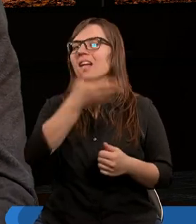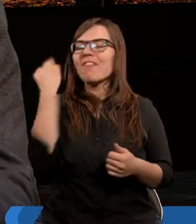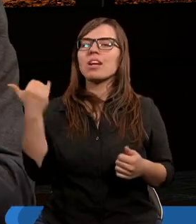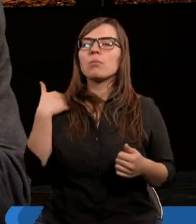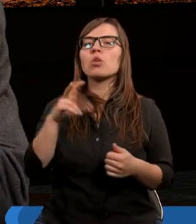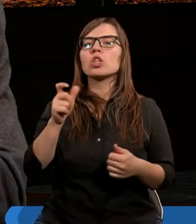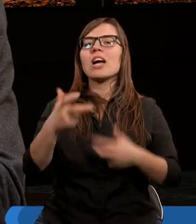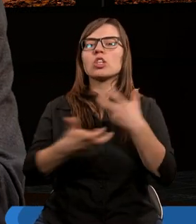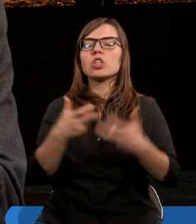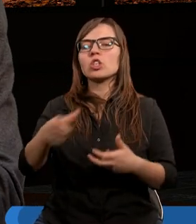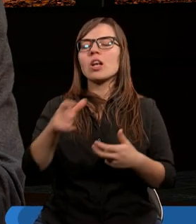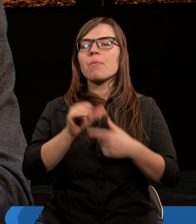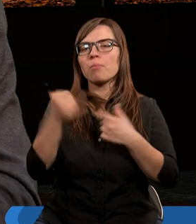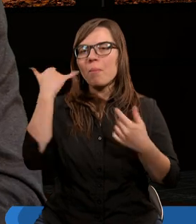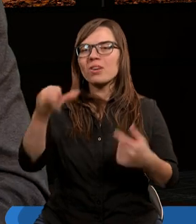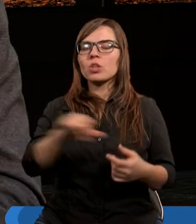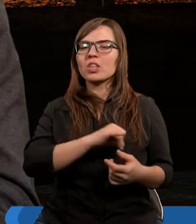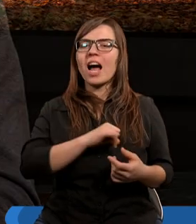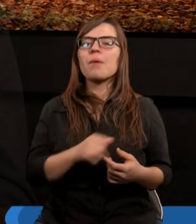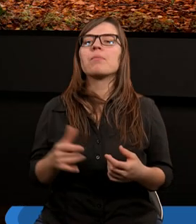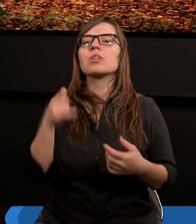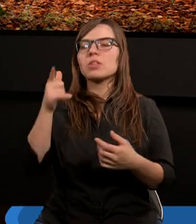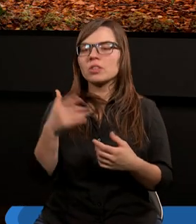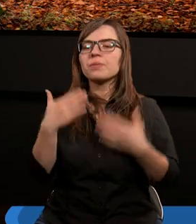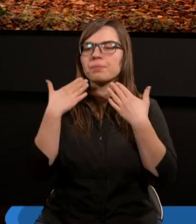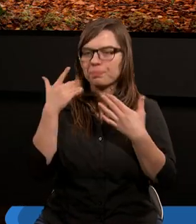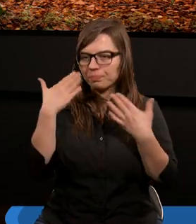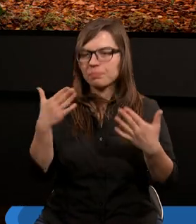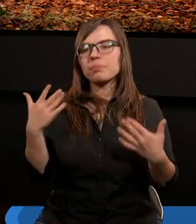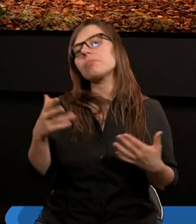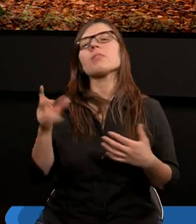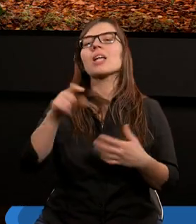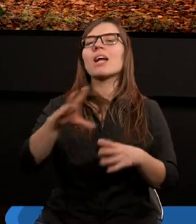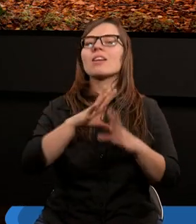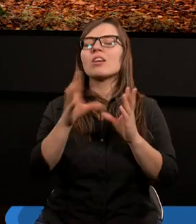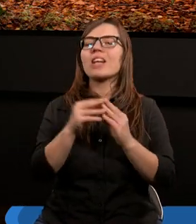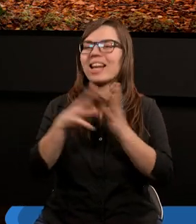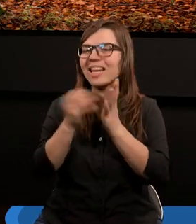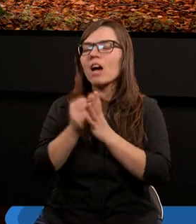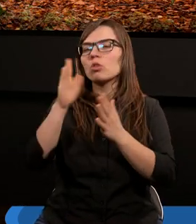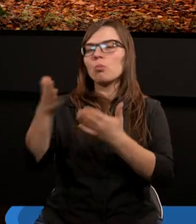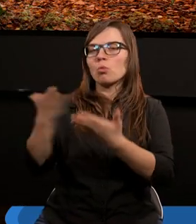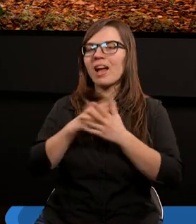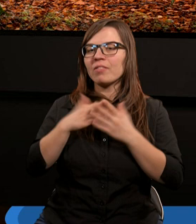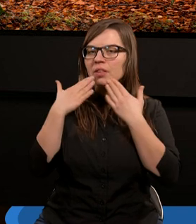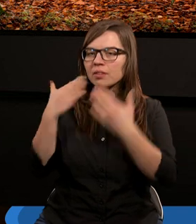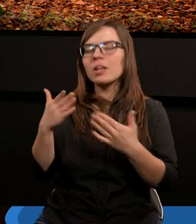wiedzieli, że jesteśmy pochłonięci grzechem. Tak. Dzięki Panu, że dał nam ten zakon, bo on jest dobry.